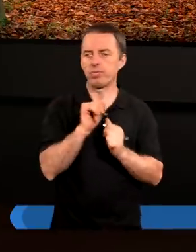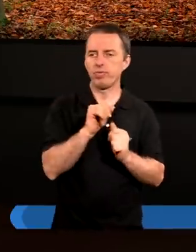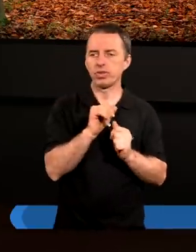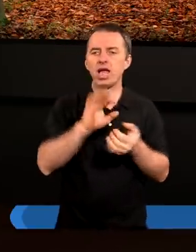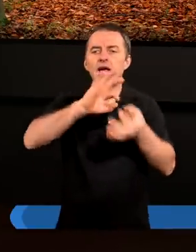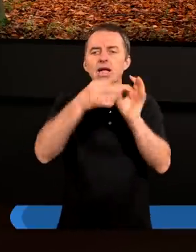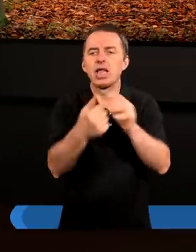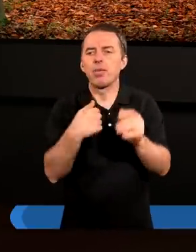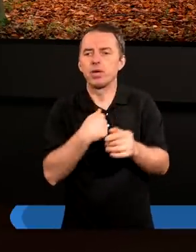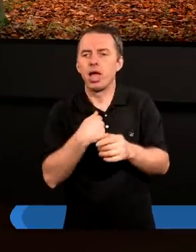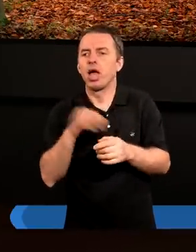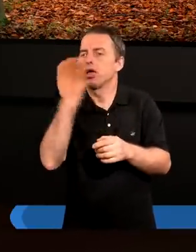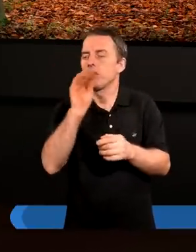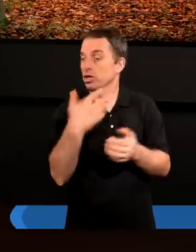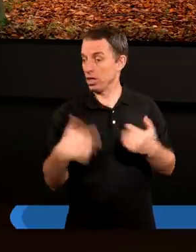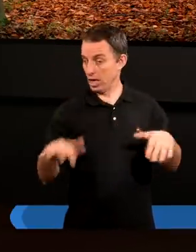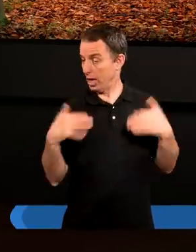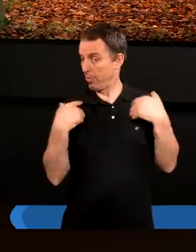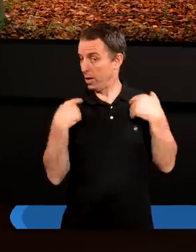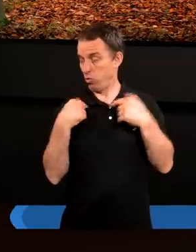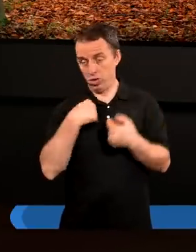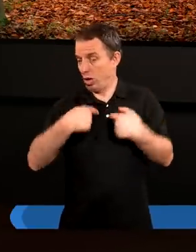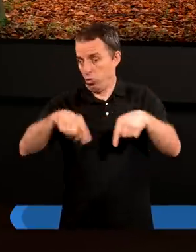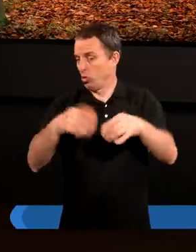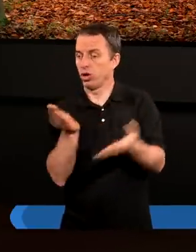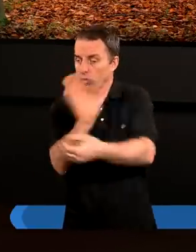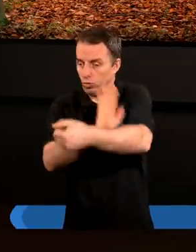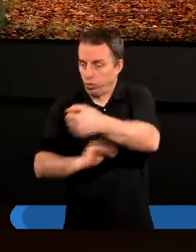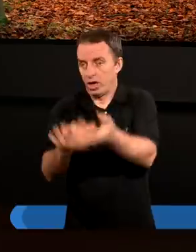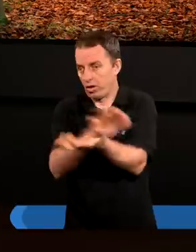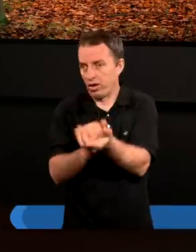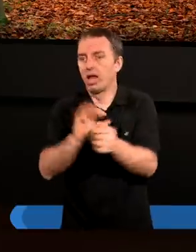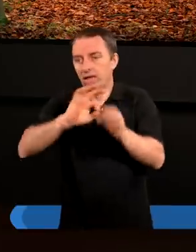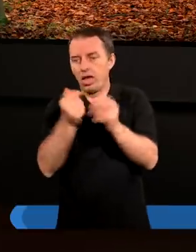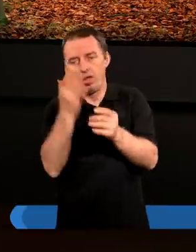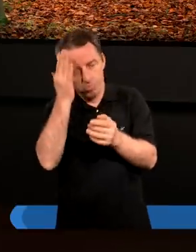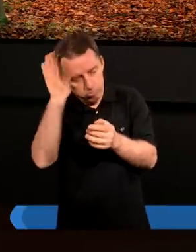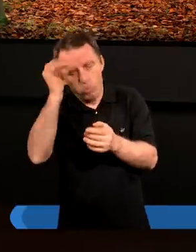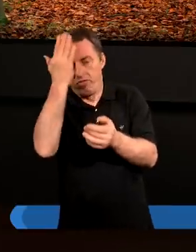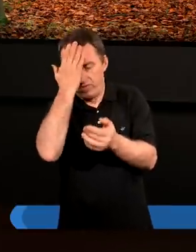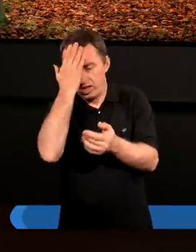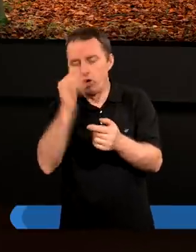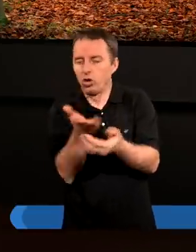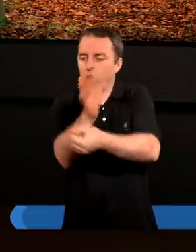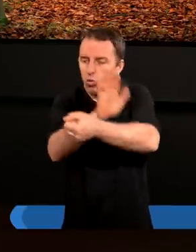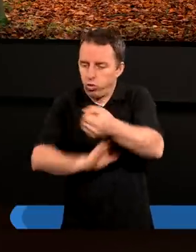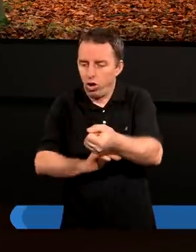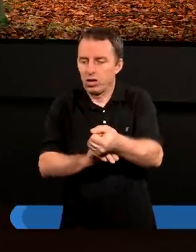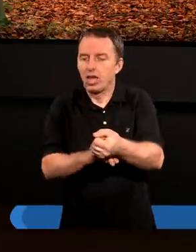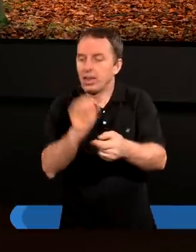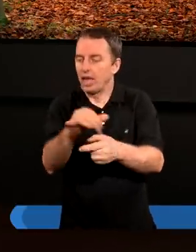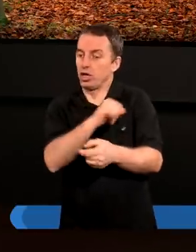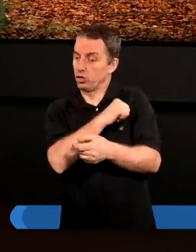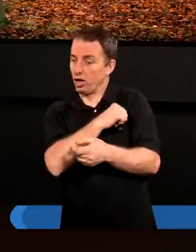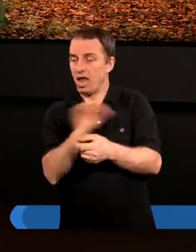że gdy mnie jeszcze nie było i Bóg wiedział, że się urodzi taki grzesznik jak Władek